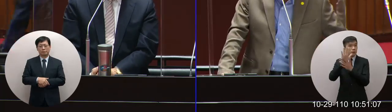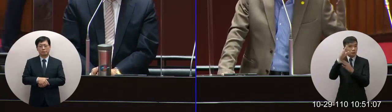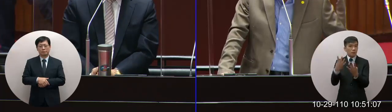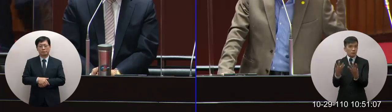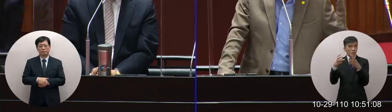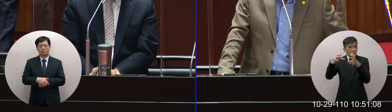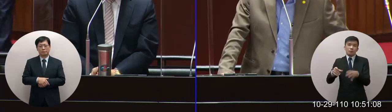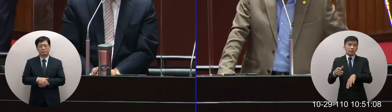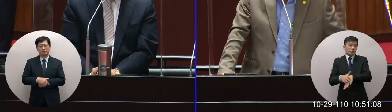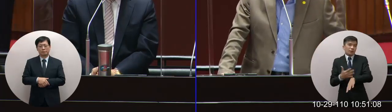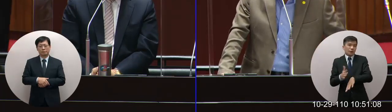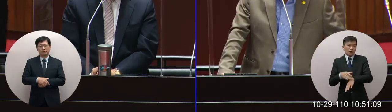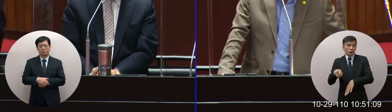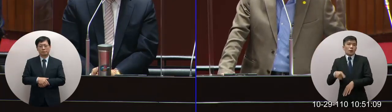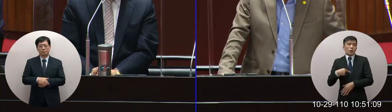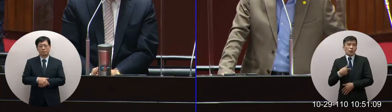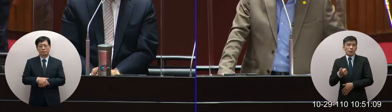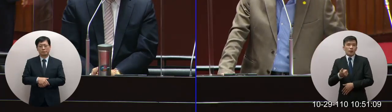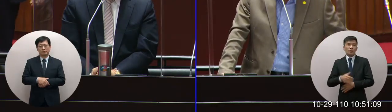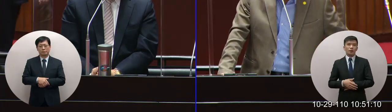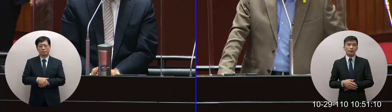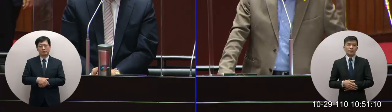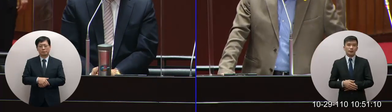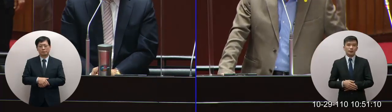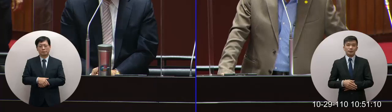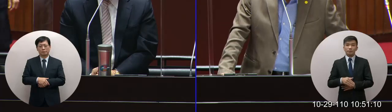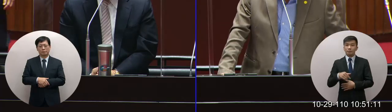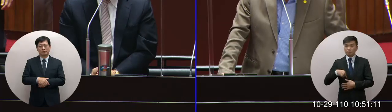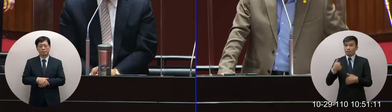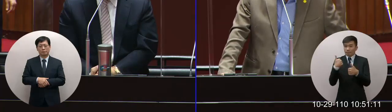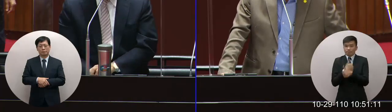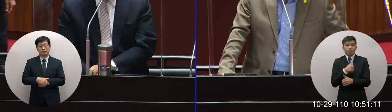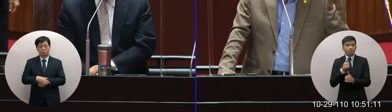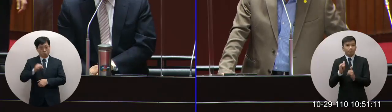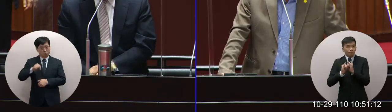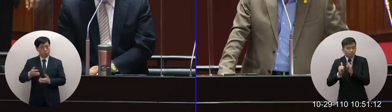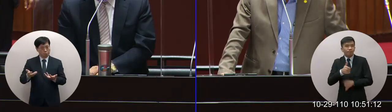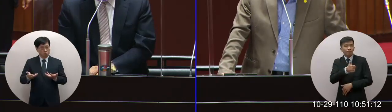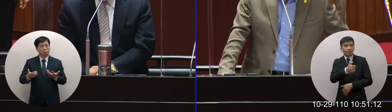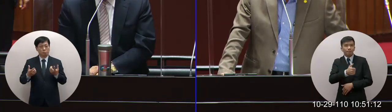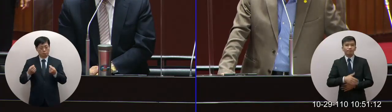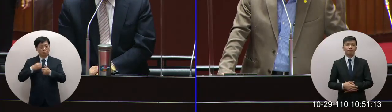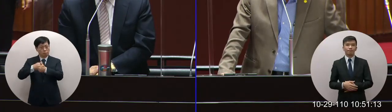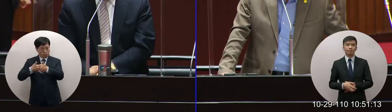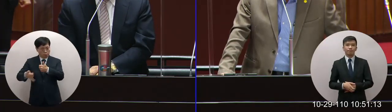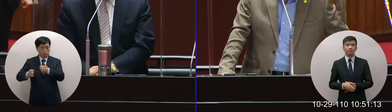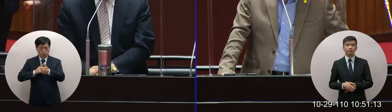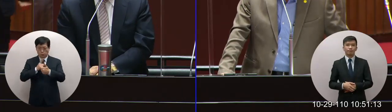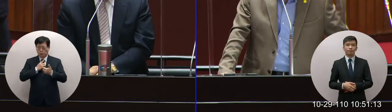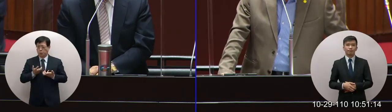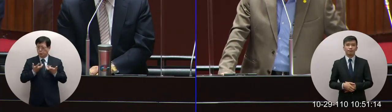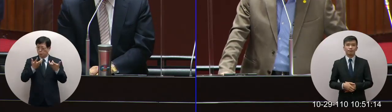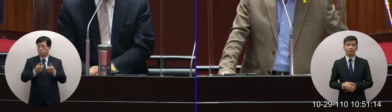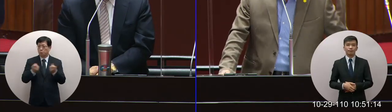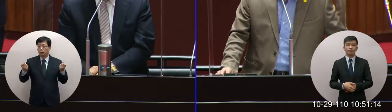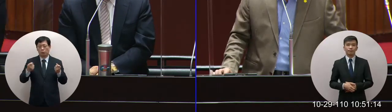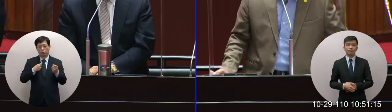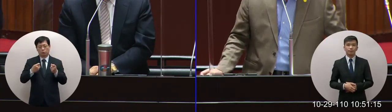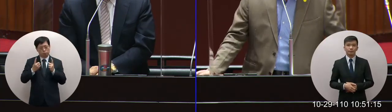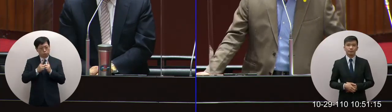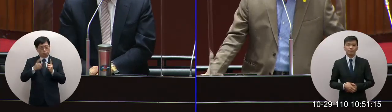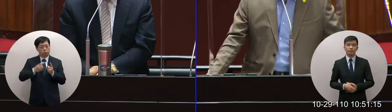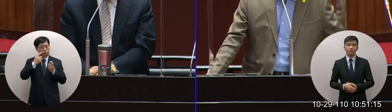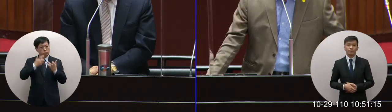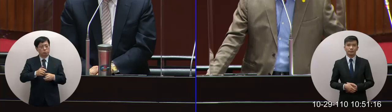的一個惡夢那在這裡首先代表戲子人感謝你這一件事情委員用力很久一直關